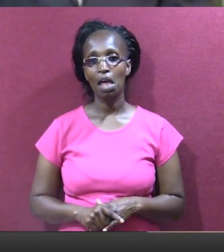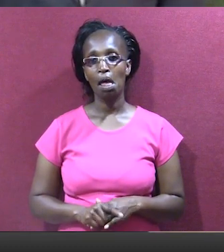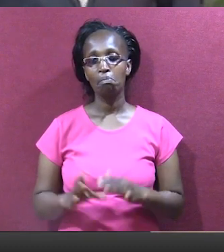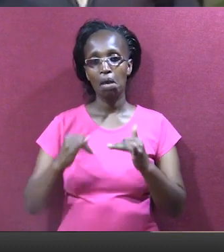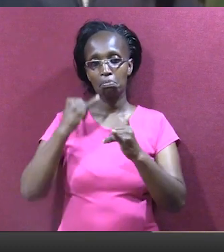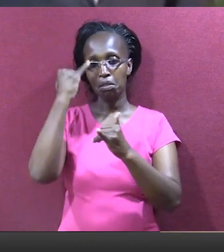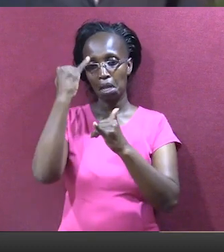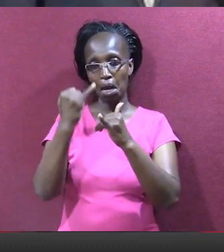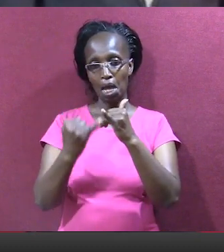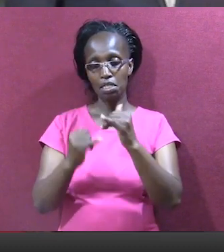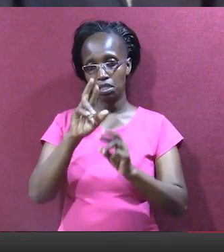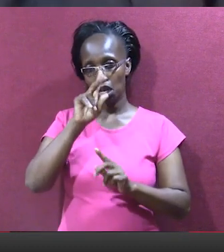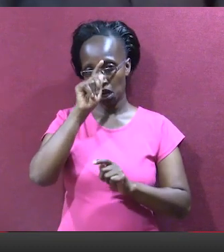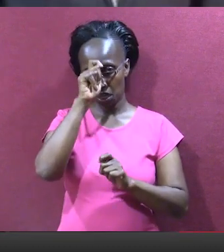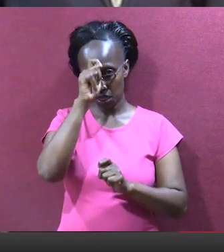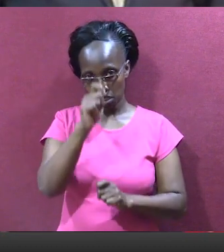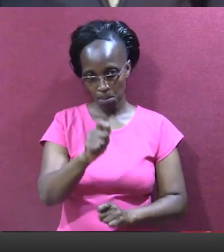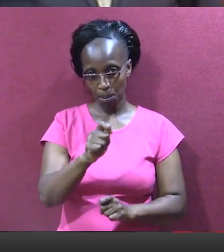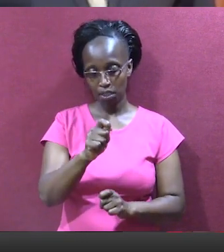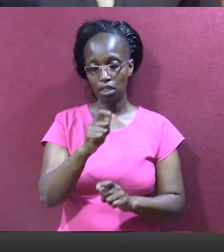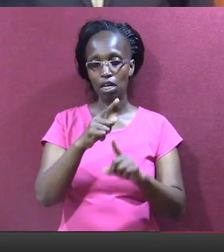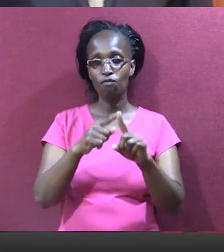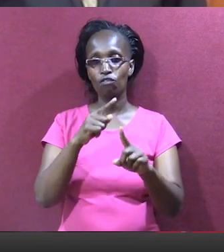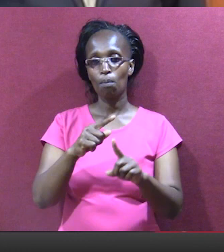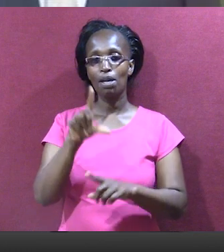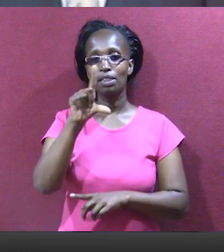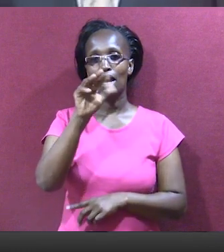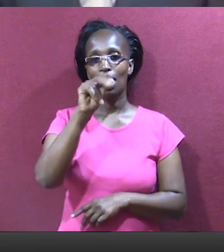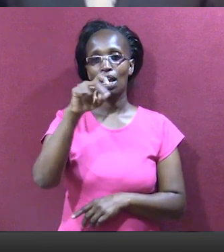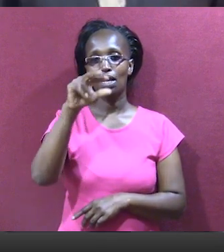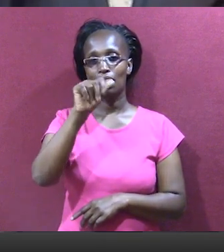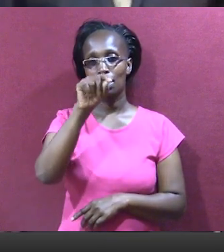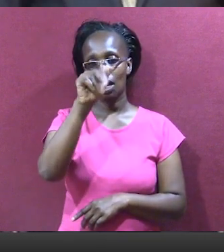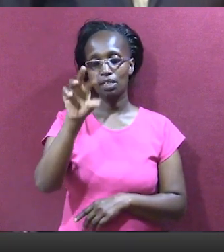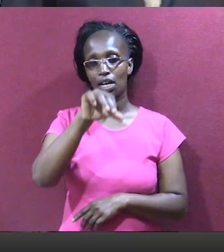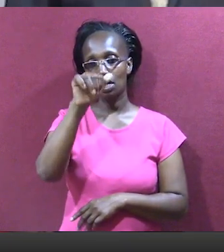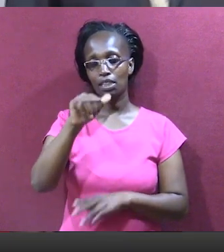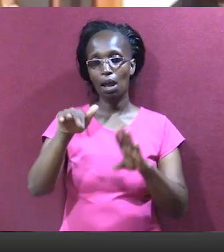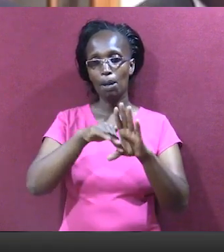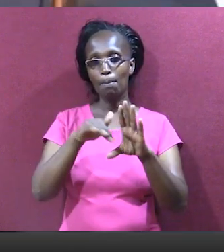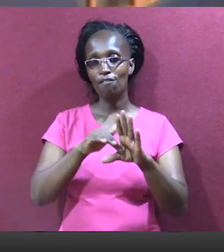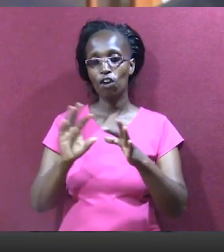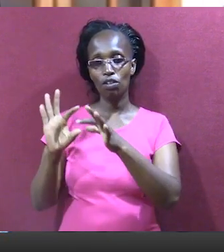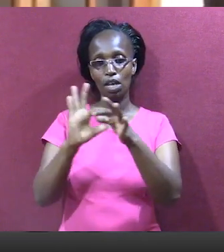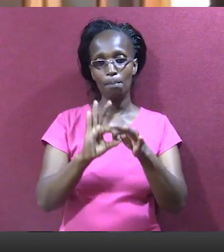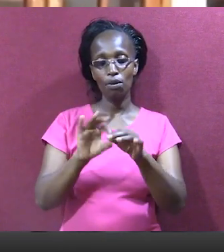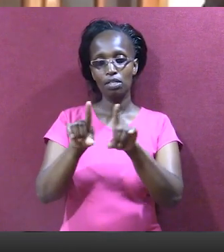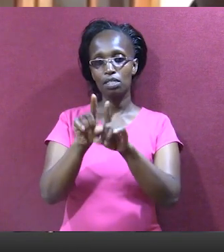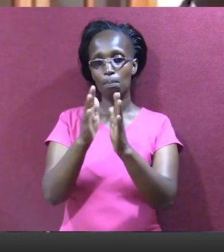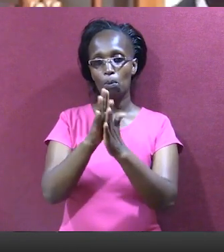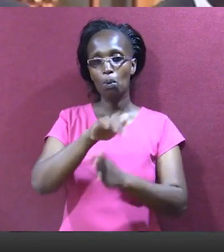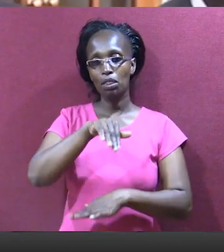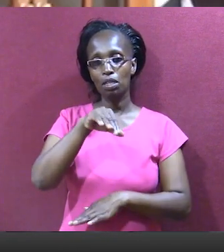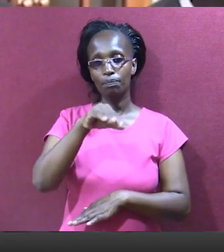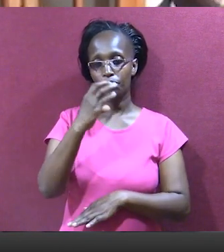Salamu zaheri baine ya mbunge walangata Felix Oduor Pamoja na vyungozu wingina wa zimio na rais